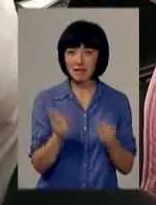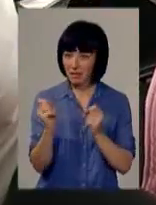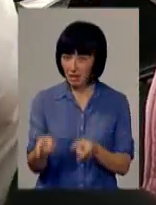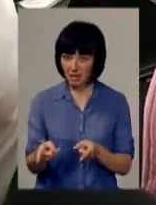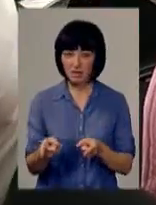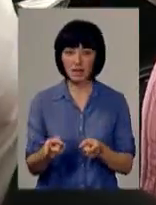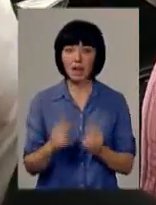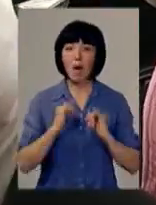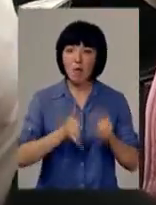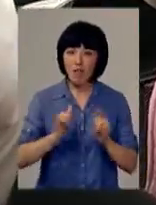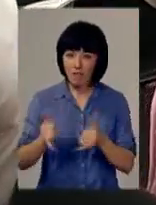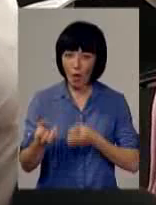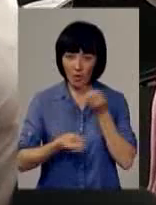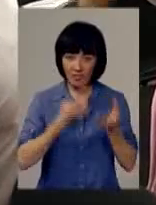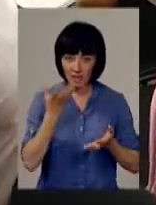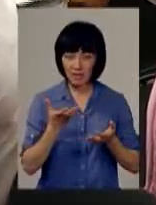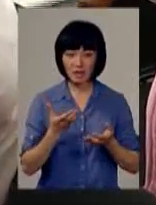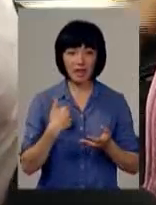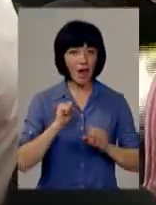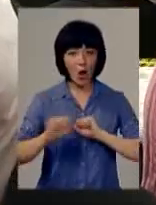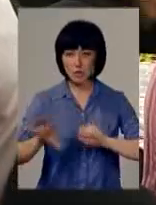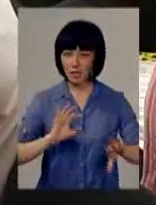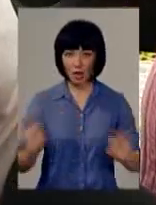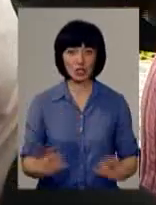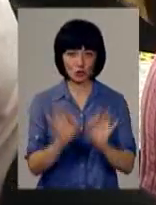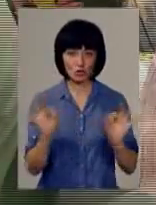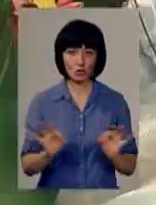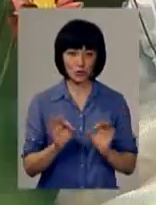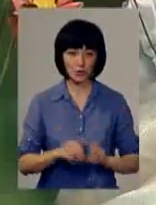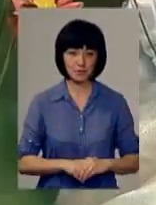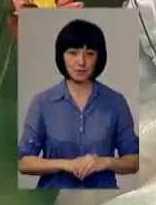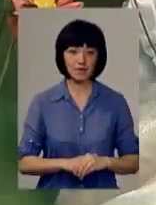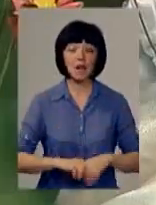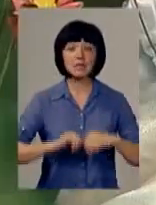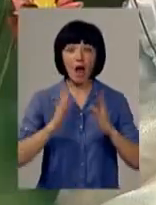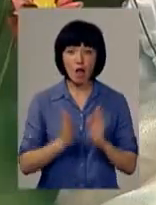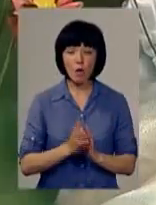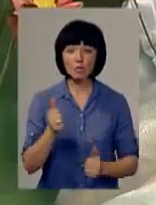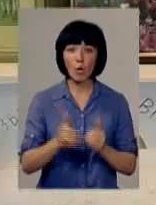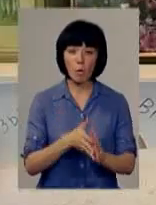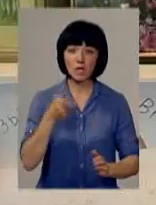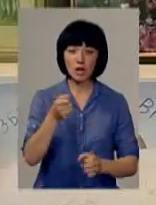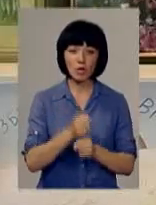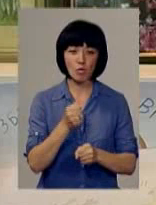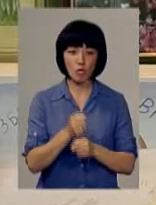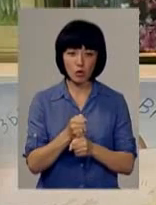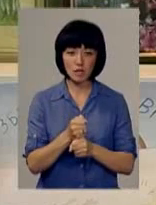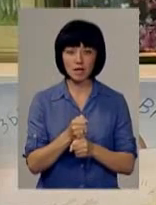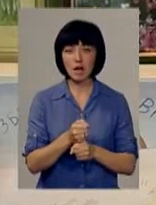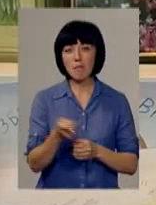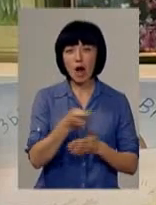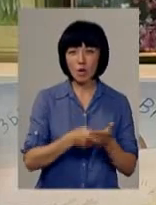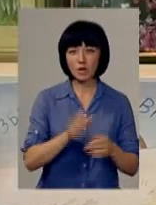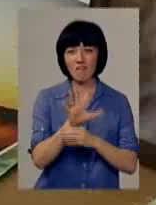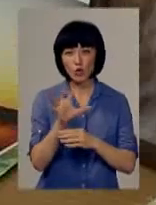Я поливаю піти, не розкидаю нічого». А загалом на конкурс подали свої роботи, а це доробки,